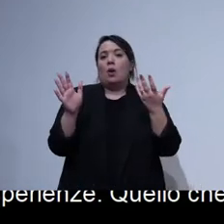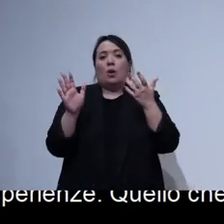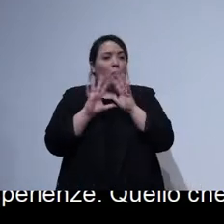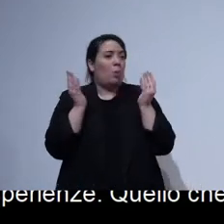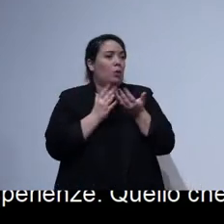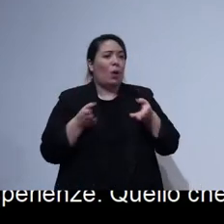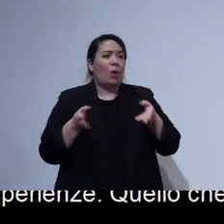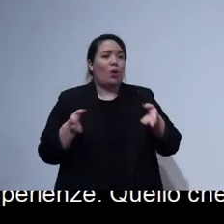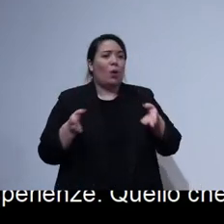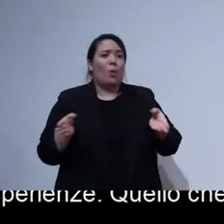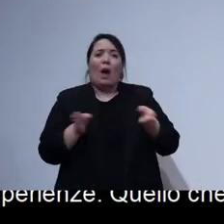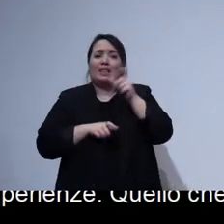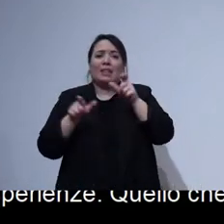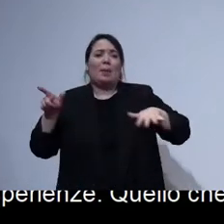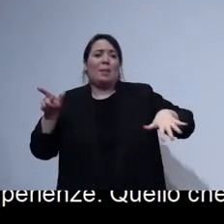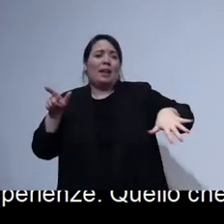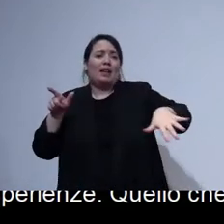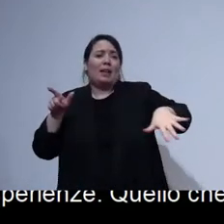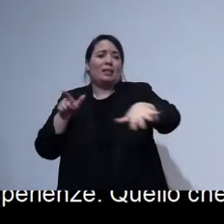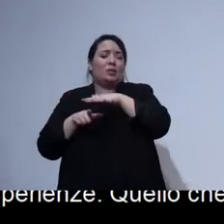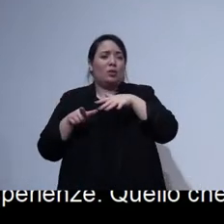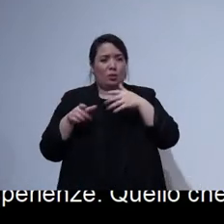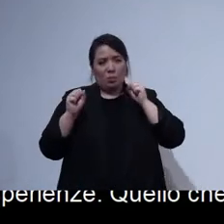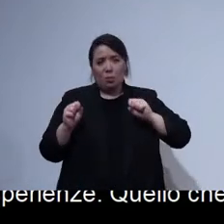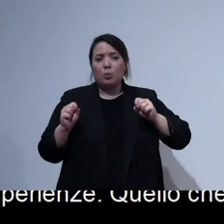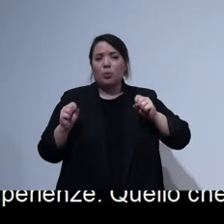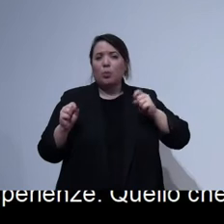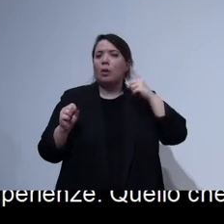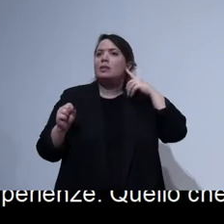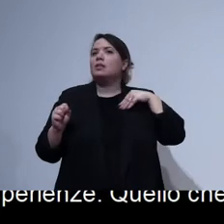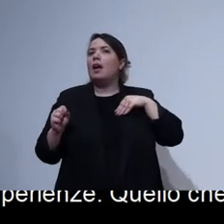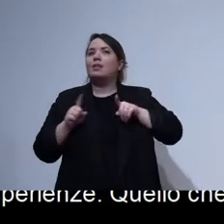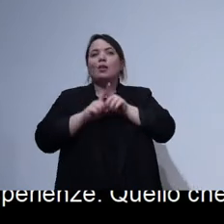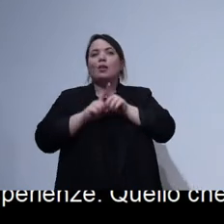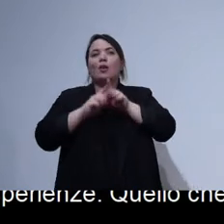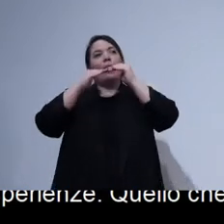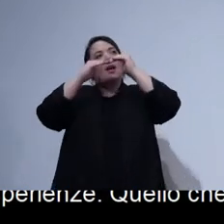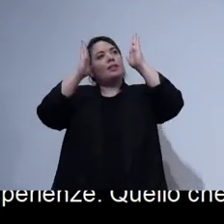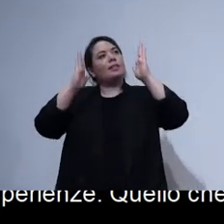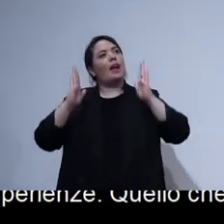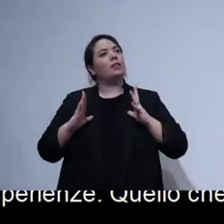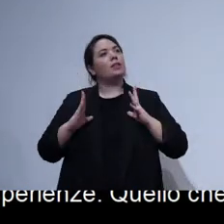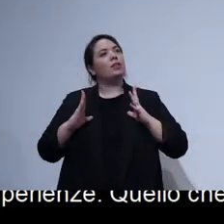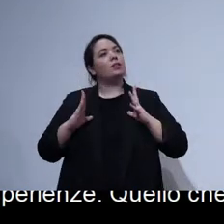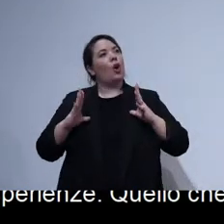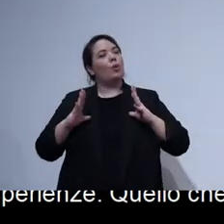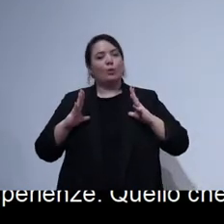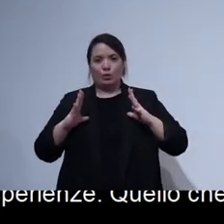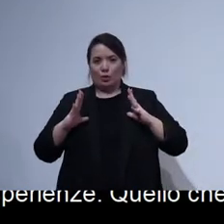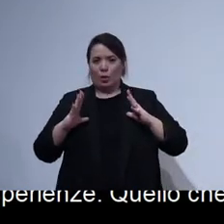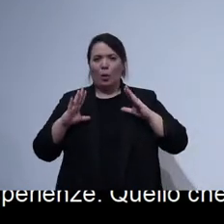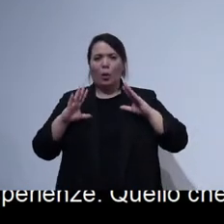chiunque, in italiano lo traduciamo, chiunque possa sentirsi a casa, in qualunque luogo. Questa è quella che viene